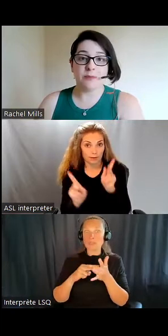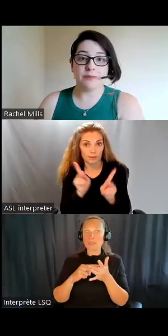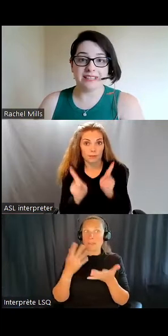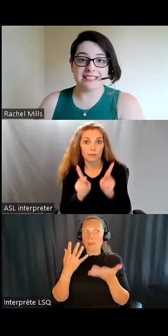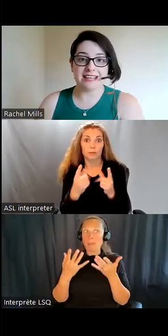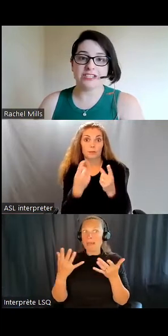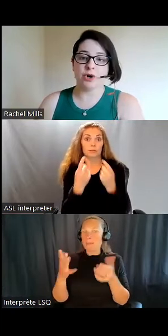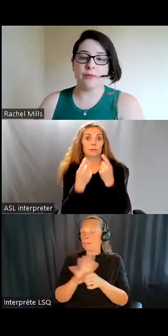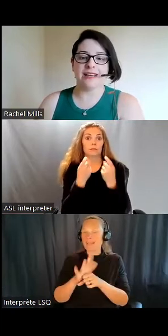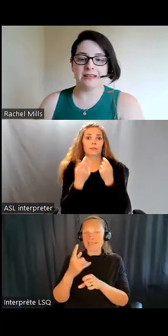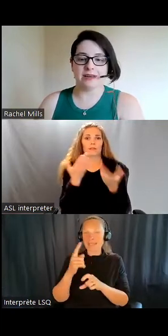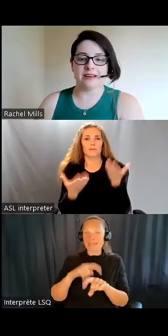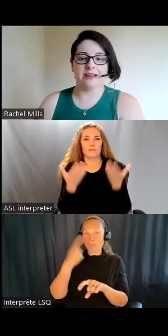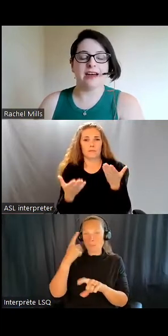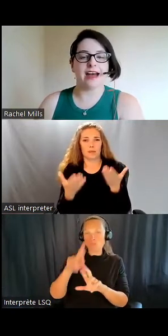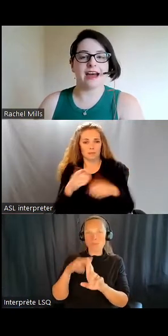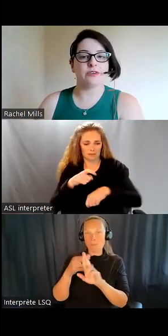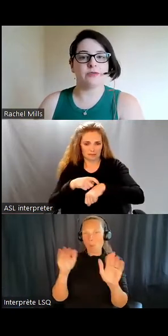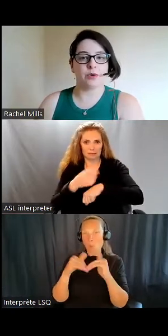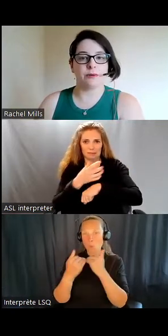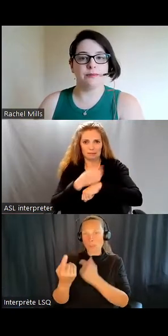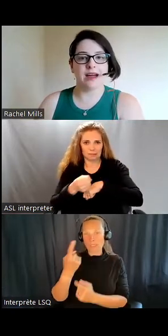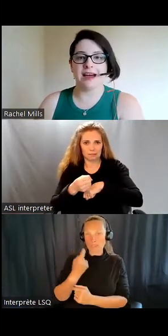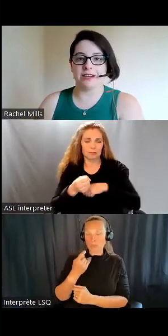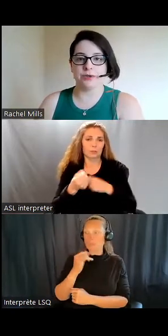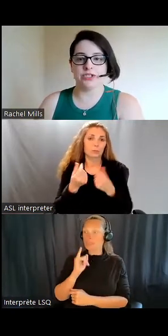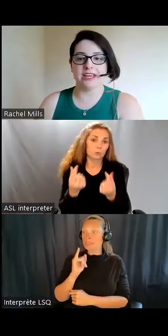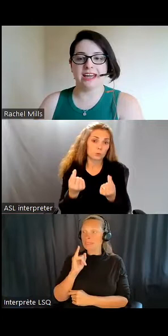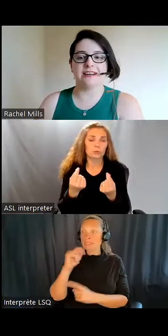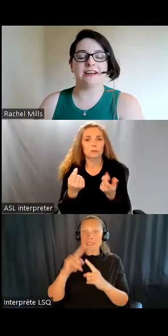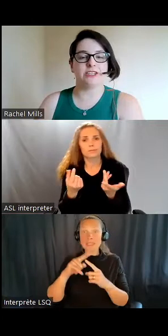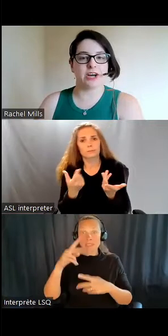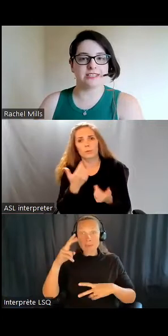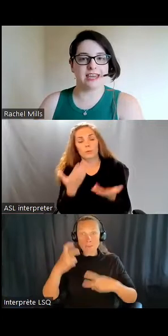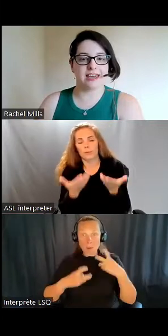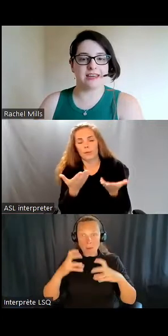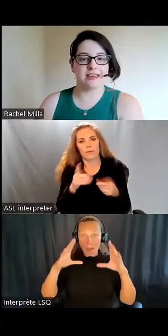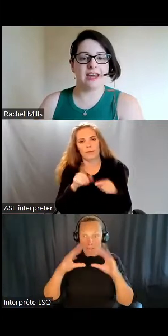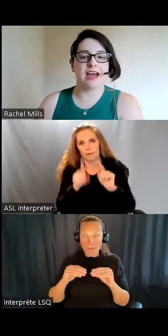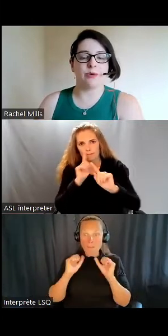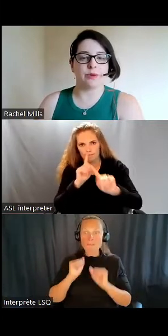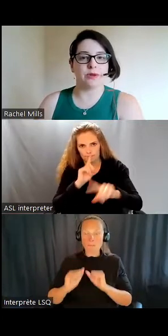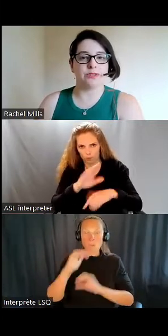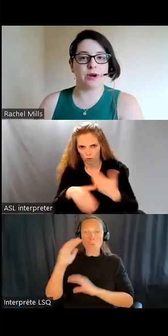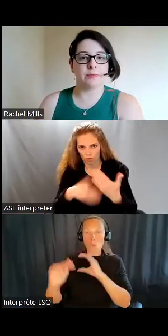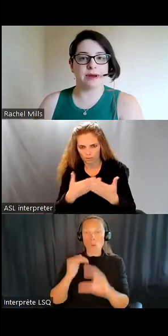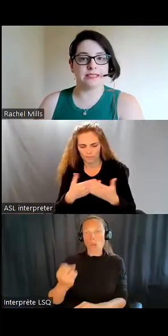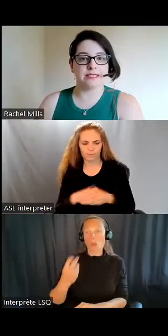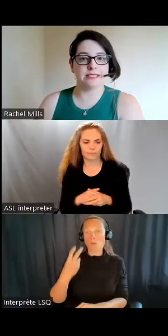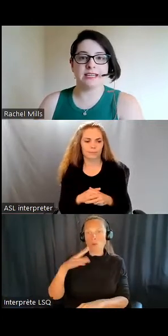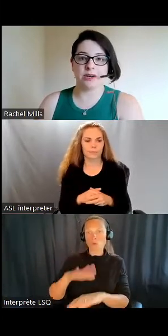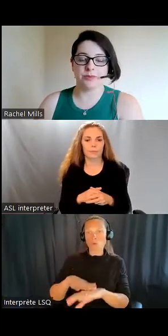difficultés techniques, veuillez nous en informer par courriel à l'adresse forum à commercial-inclusion-canada.ca